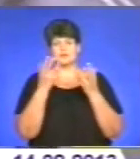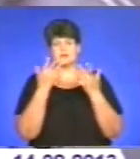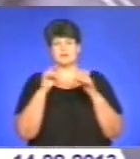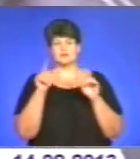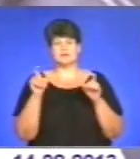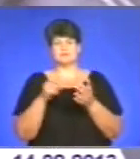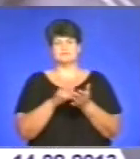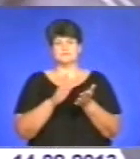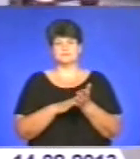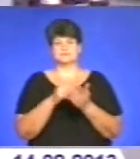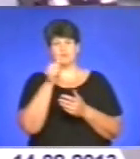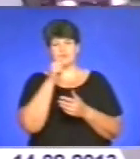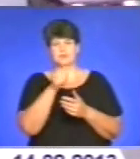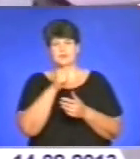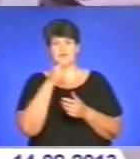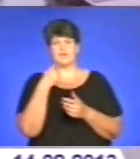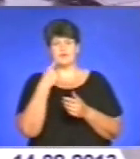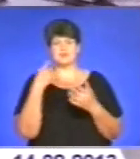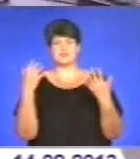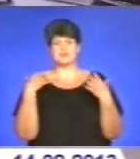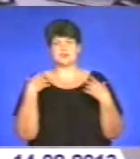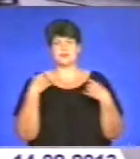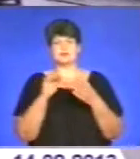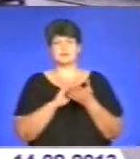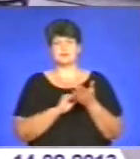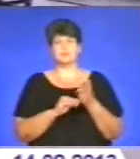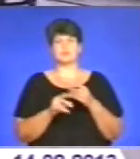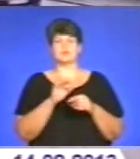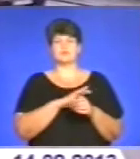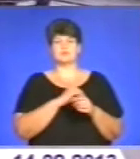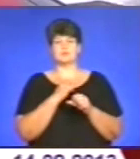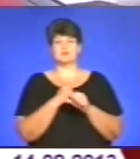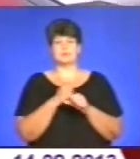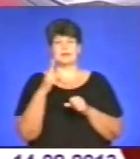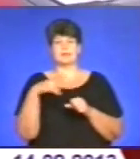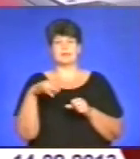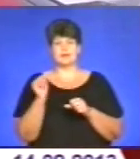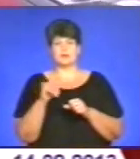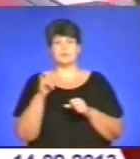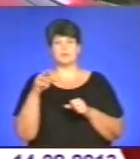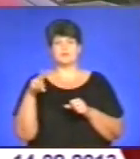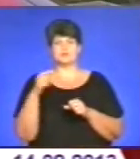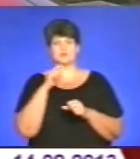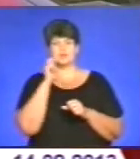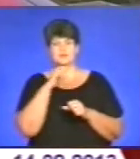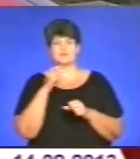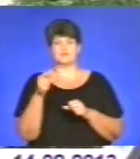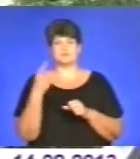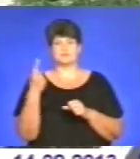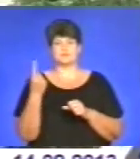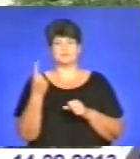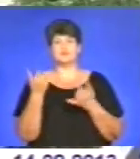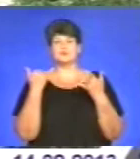зазвичай реєструють за місяць, каже начальник сектору профілактичної роботи управління ДАІ у МВС України в області Василь Березовицький.